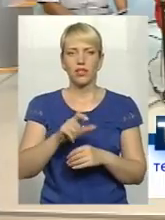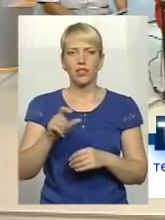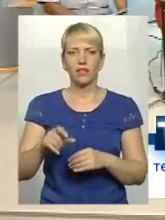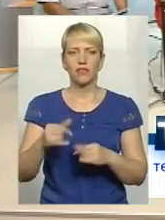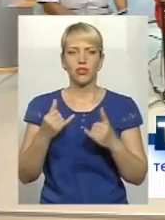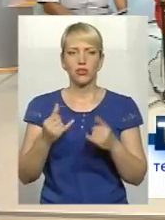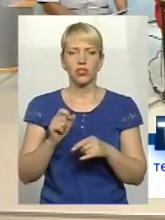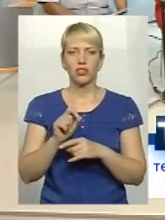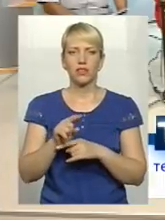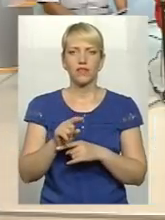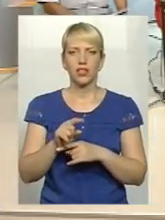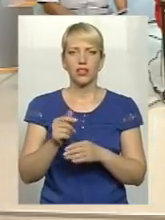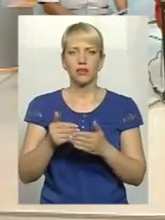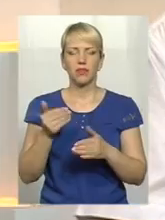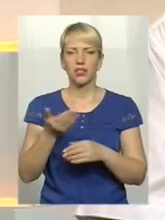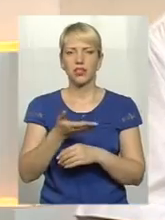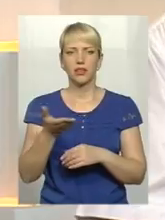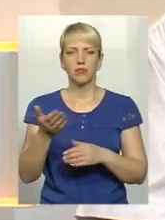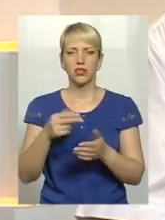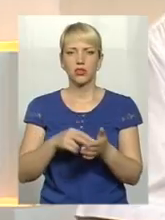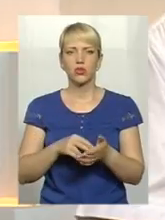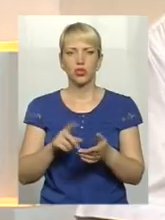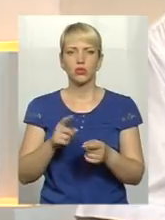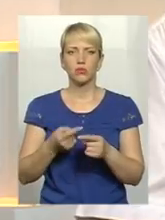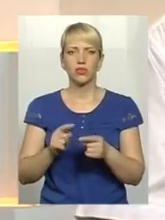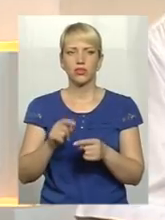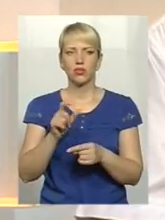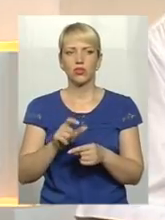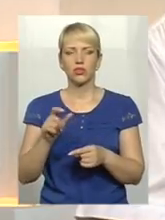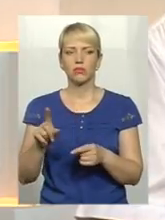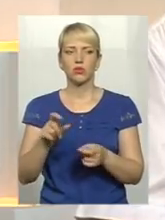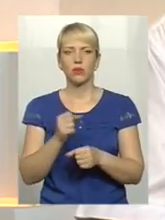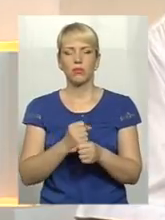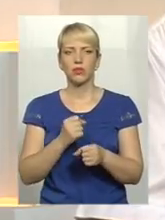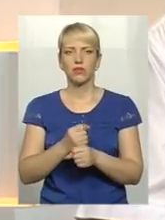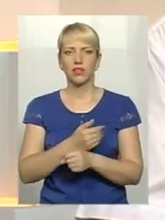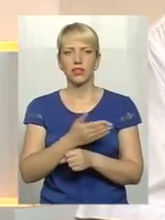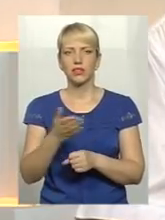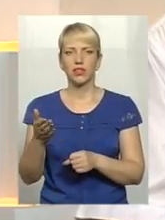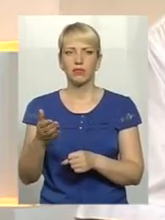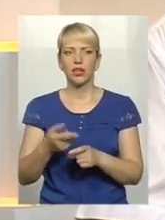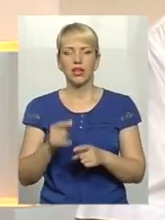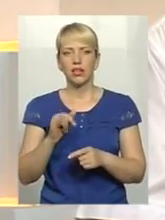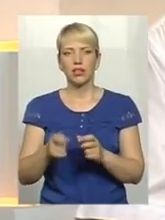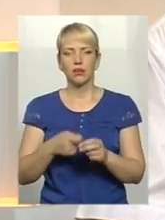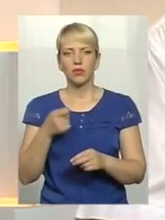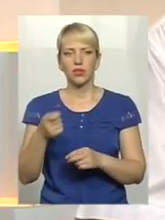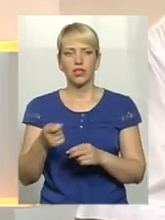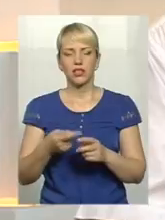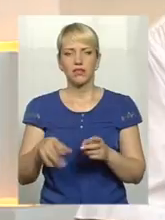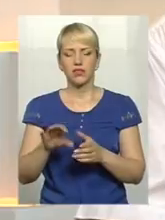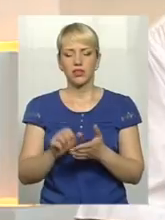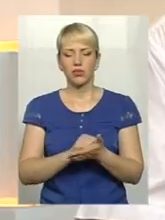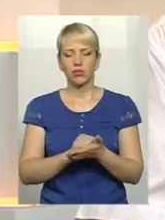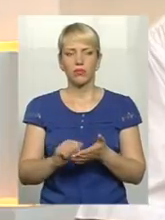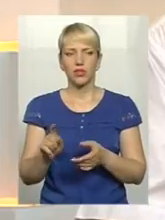завдання перед ними стоїть, щоб цих осіб, тобто попрацювати з ними, які би подали всі необхідні документи для